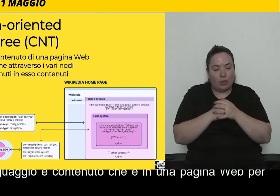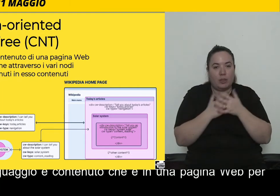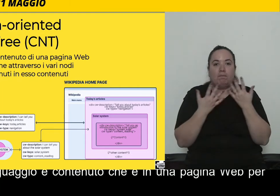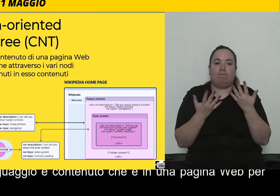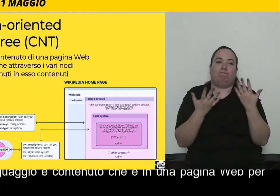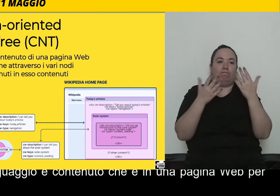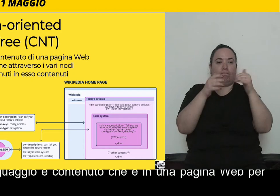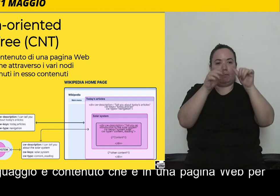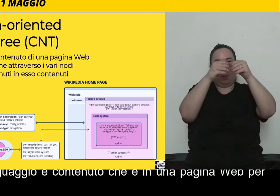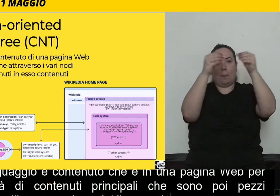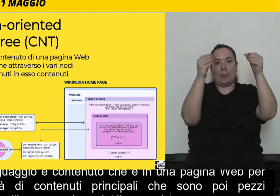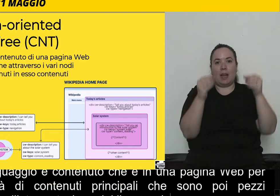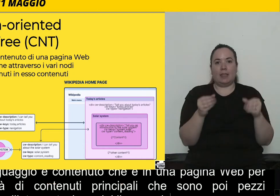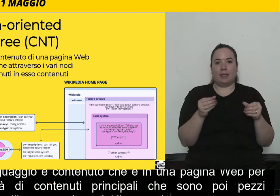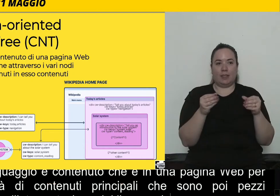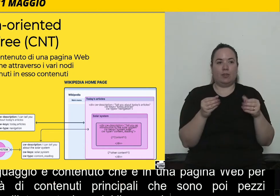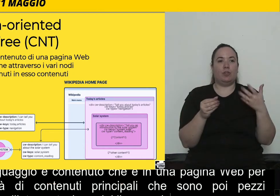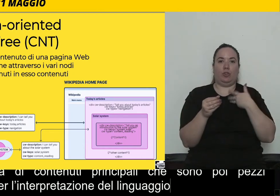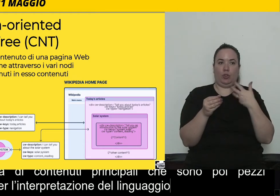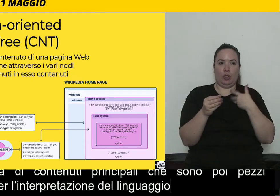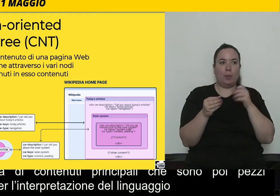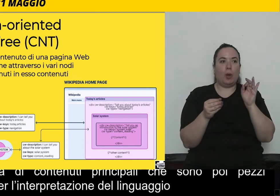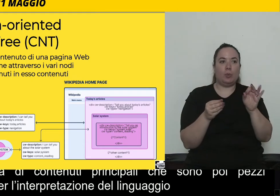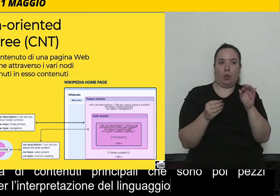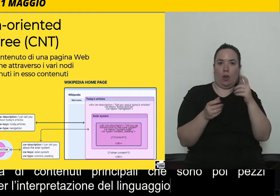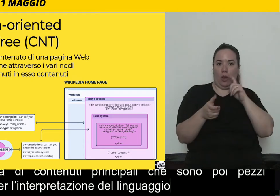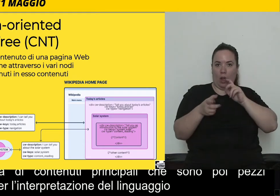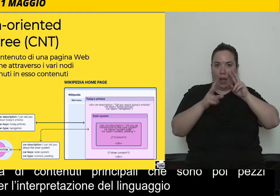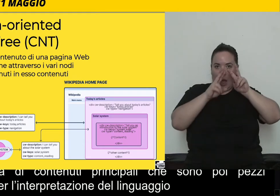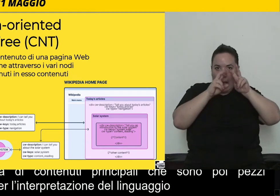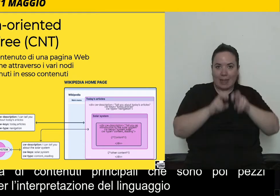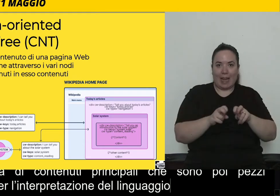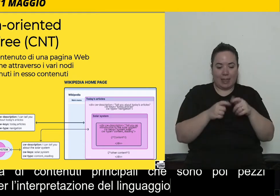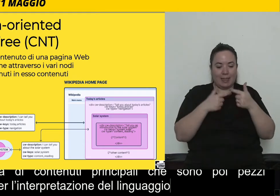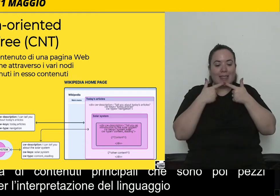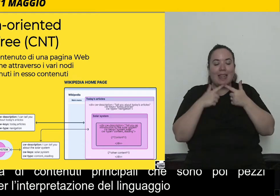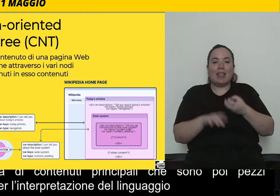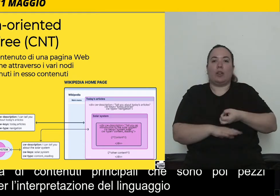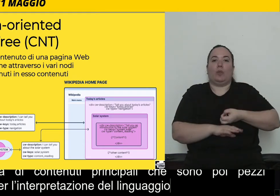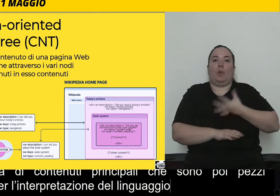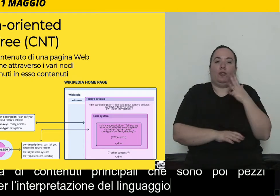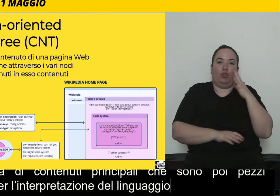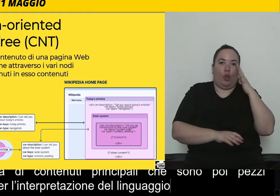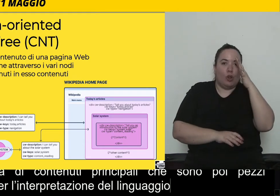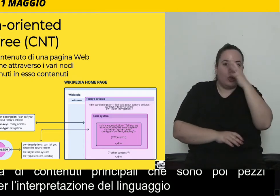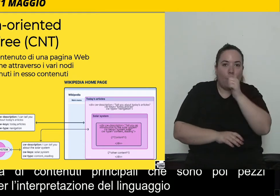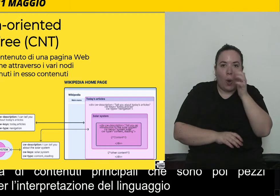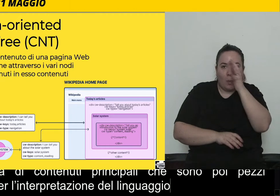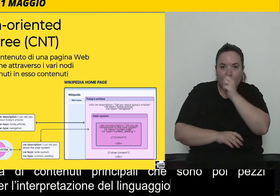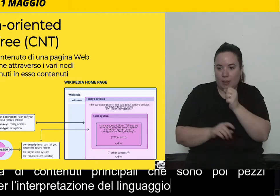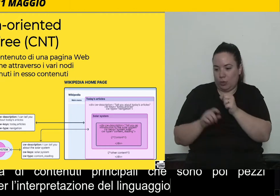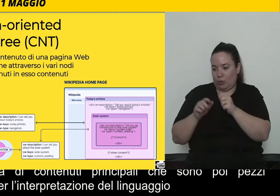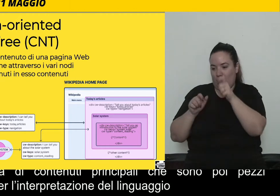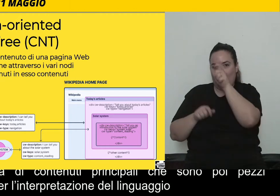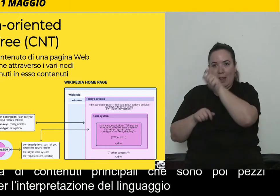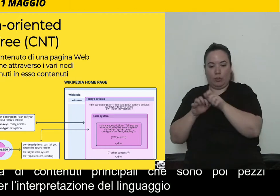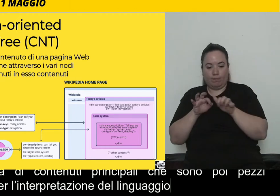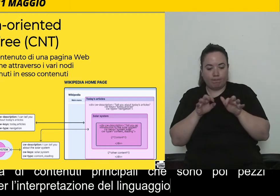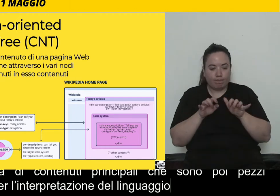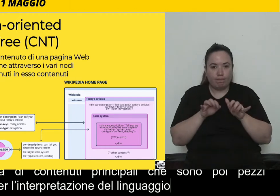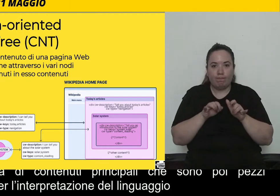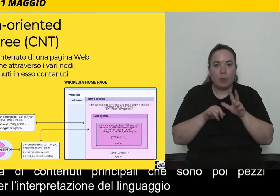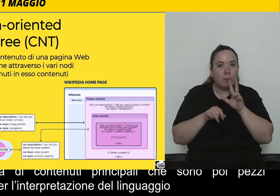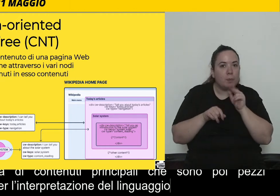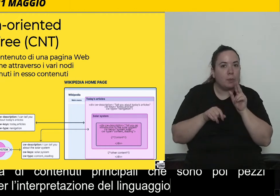una parte di National Language Understanding, cioè quindi di comprensione del linguaggio, che riguarda la comprensione delle richieste dell'utente, e un